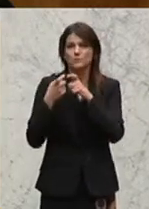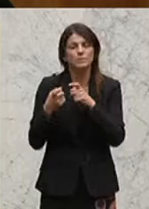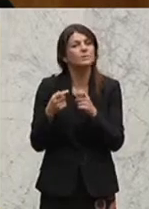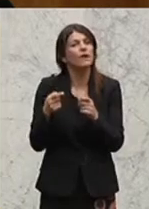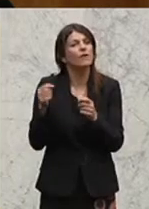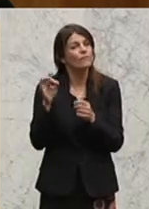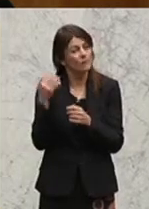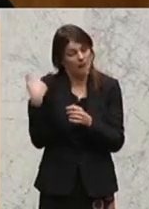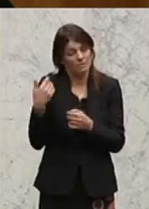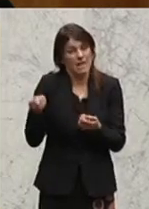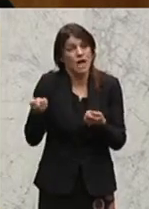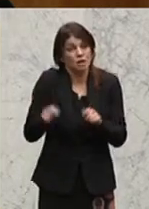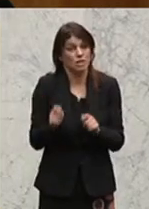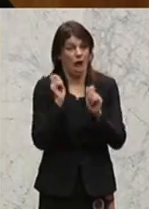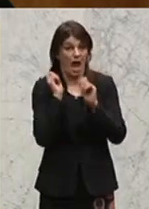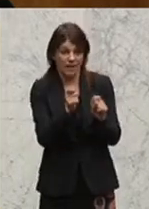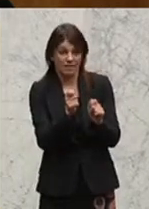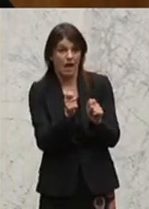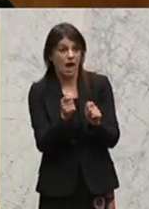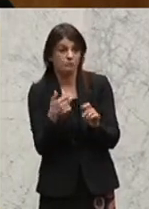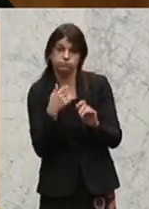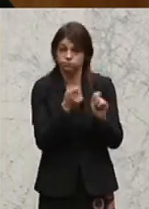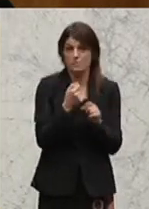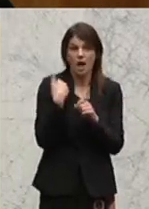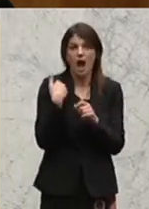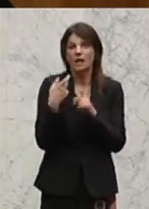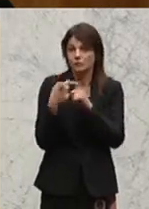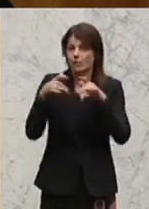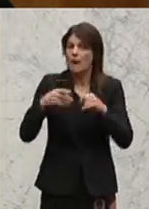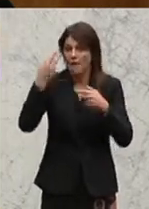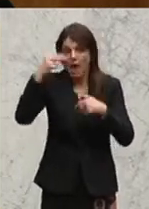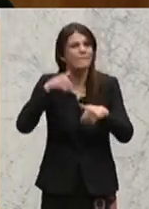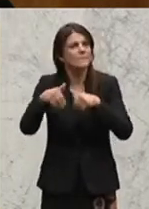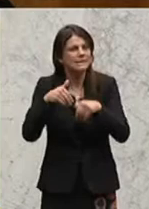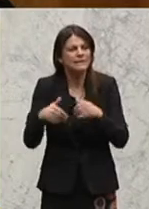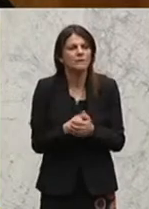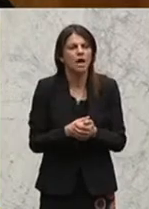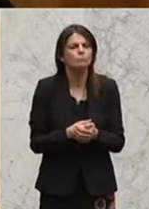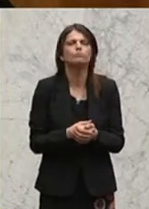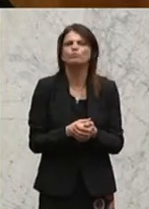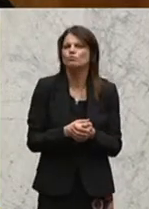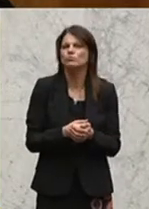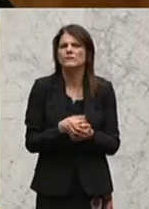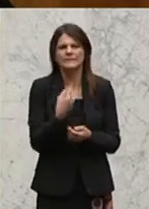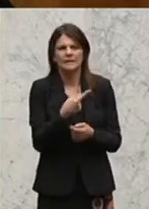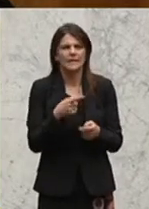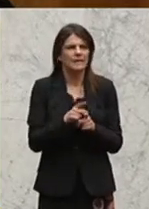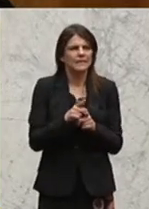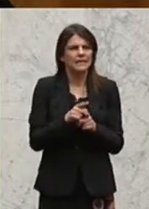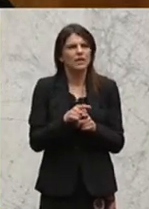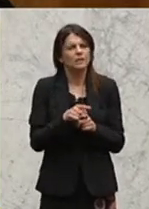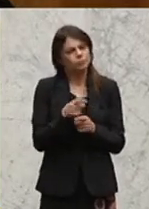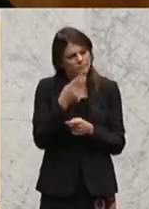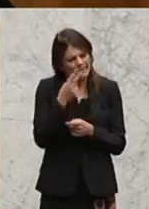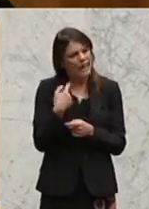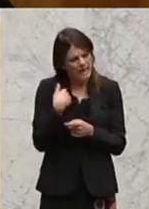diesbezüglichen Entschließungsantrags von mir auch mit dem Herrn Minister zu führen, der so etwas wie gewisses Problembewusstsein